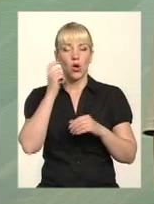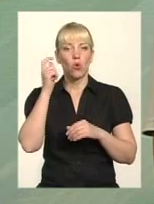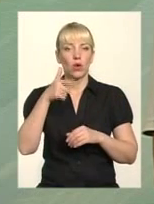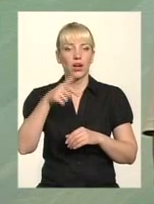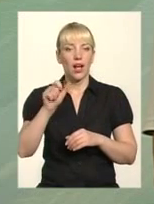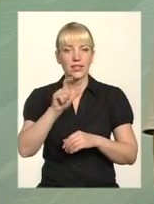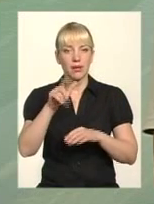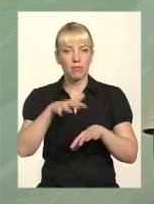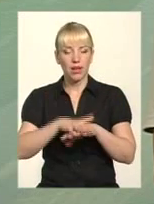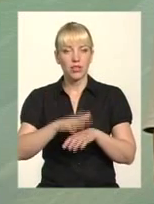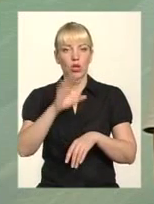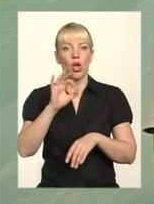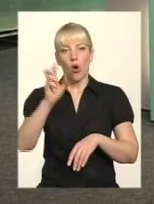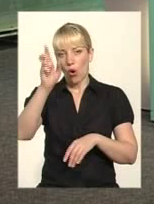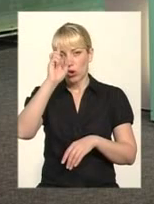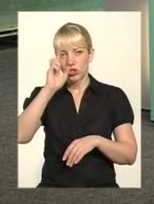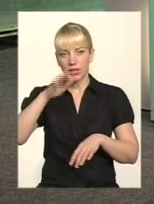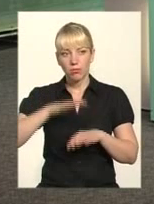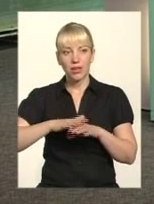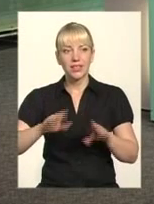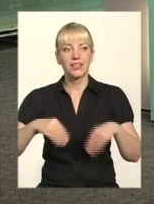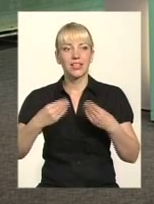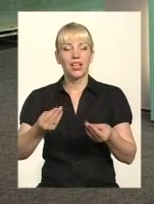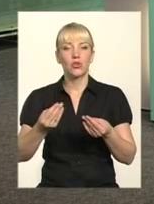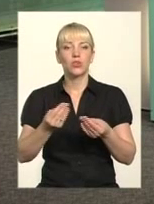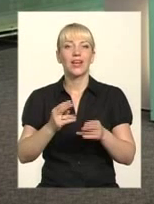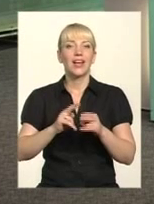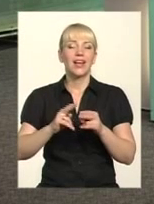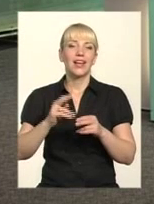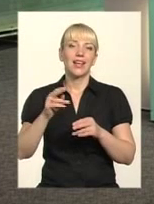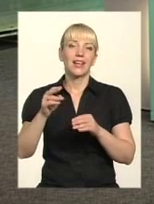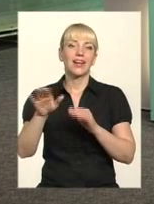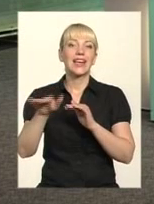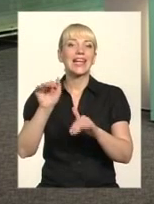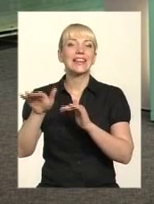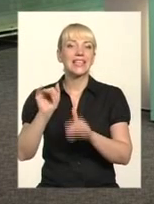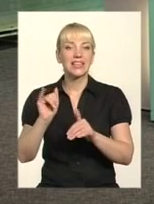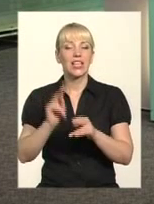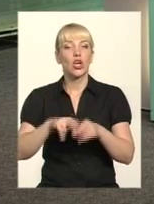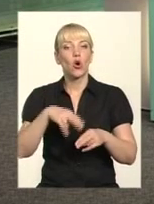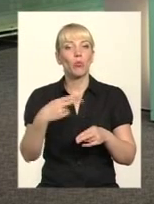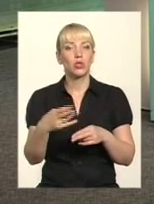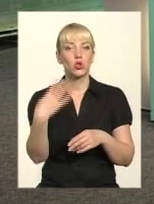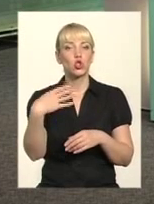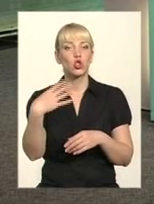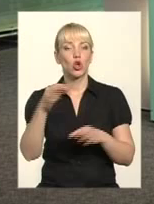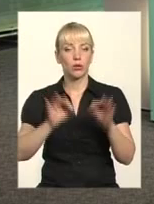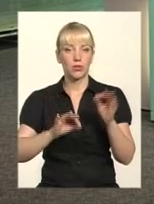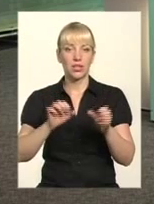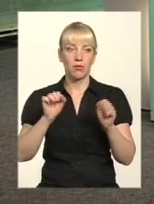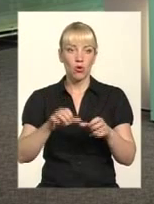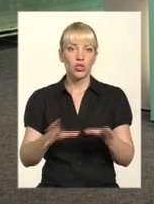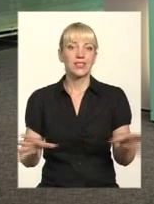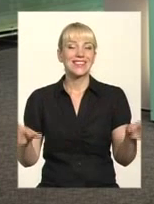Укргазбанк, Ащадбанк надають кредити і компенсують 40%. Теж можна спокійно громадою